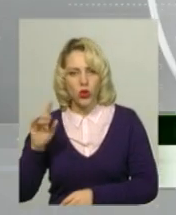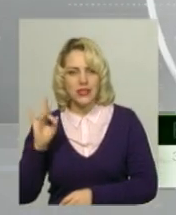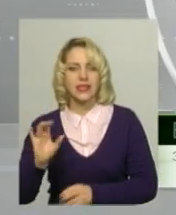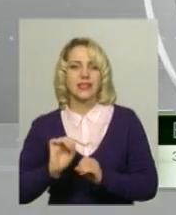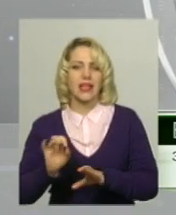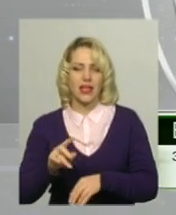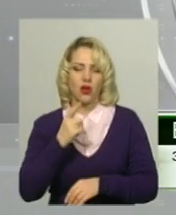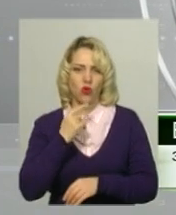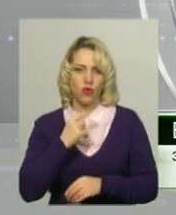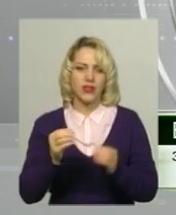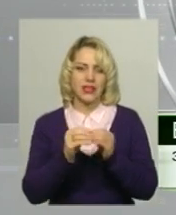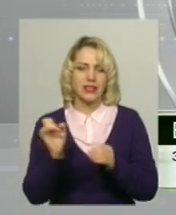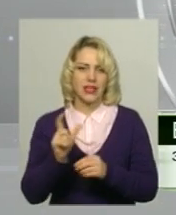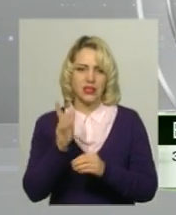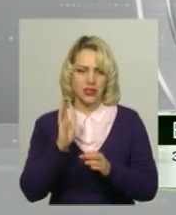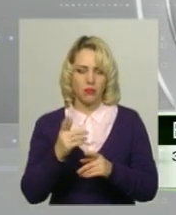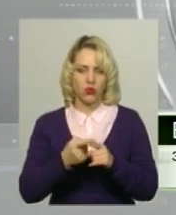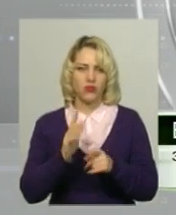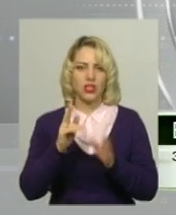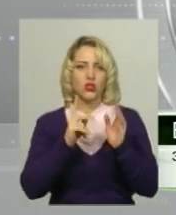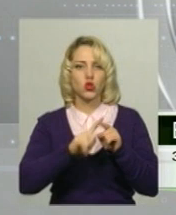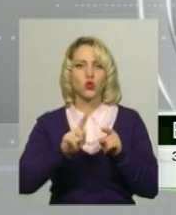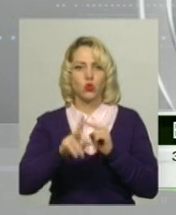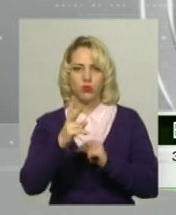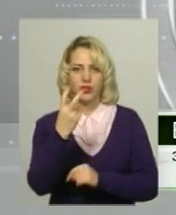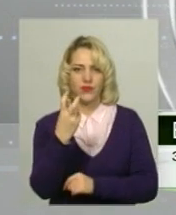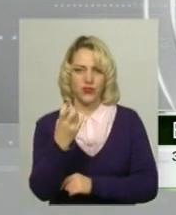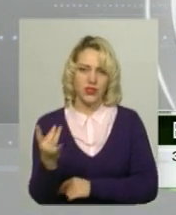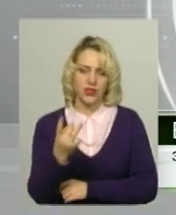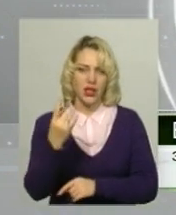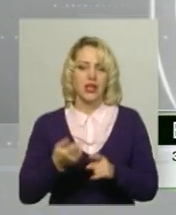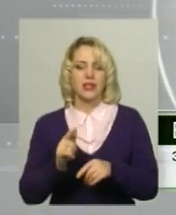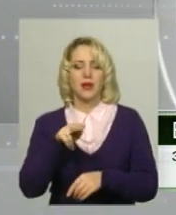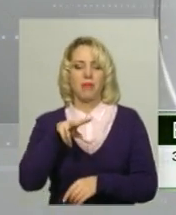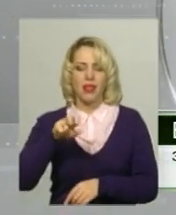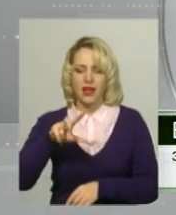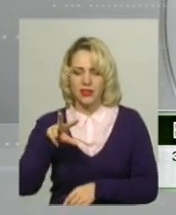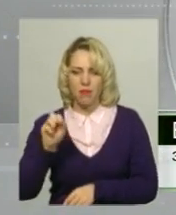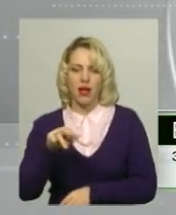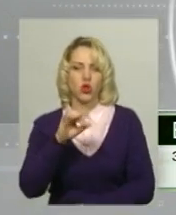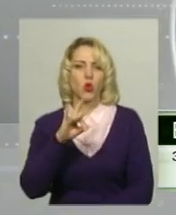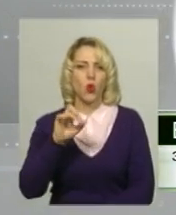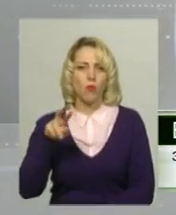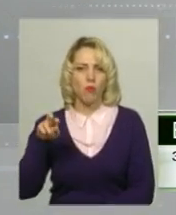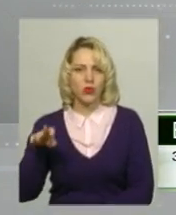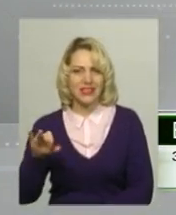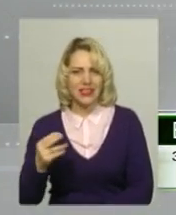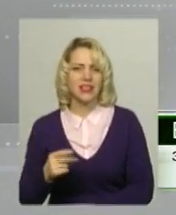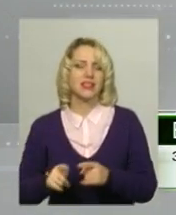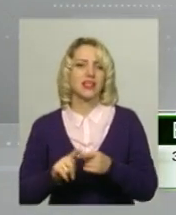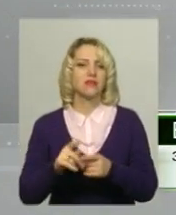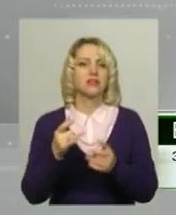Біля 10 разів і буде вже 200. Це не тільки кров, а плазма, тромбоцити. Гадаю, що за стільки раз